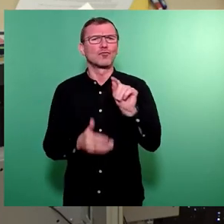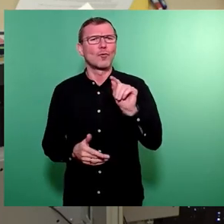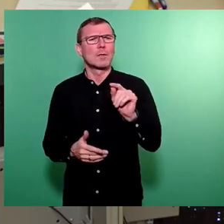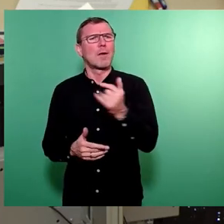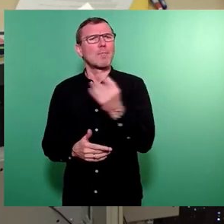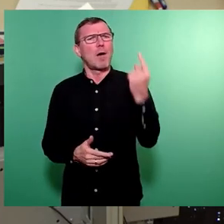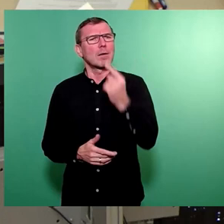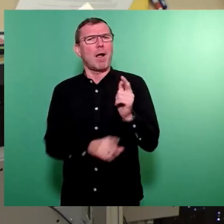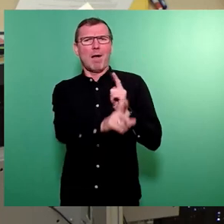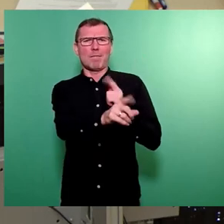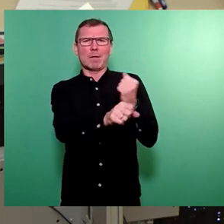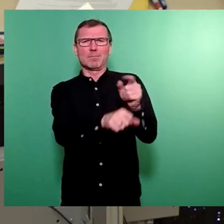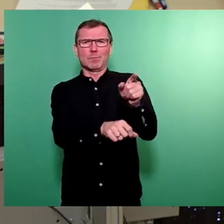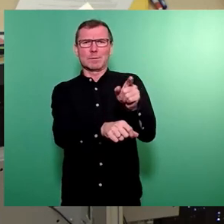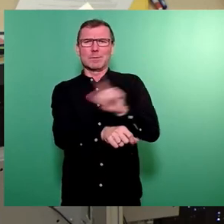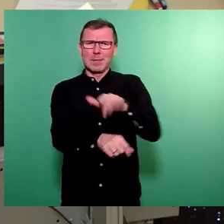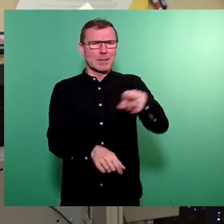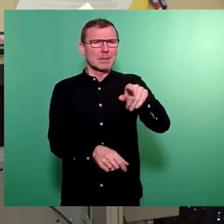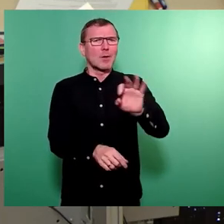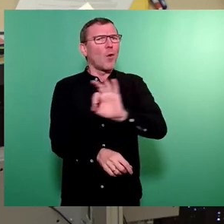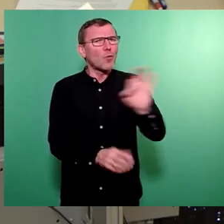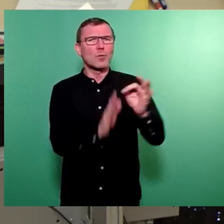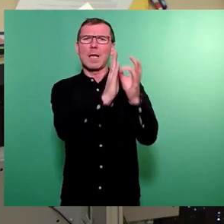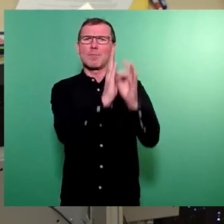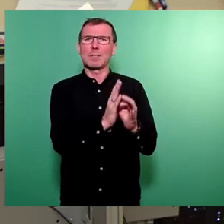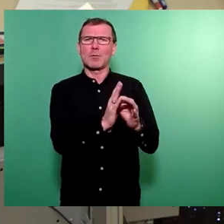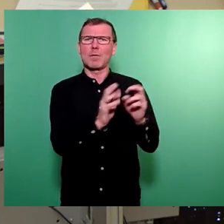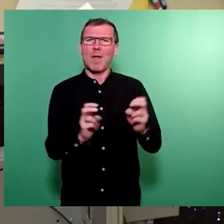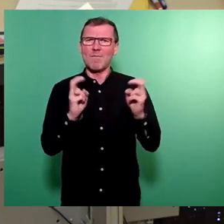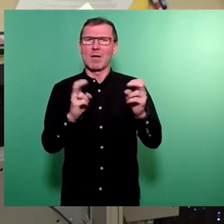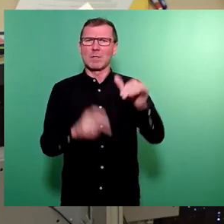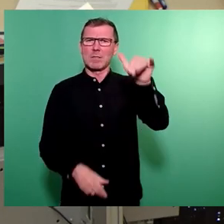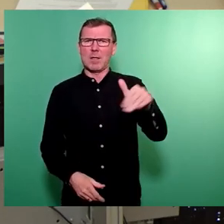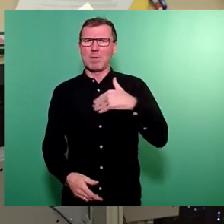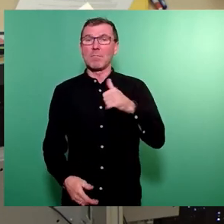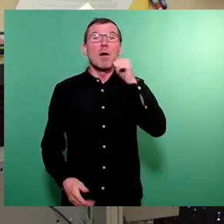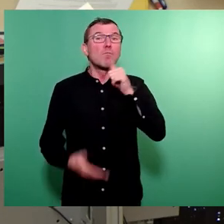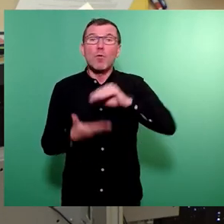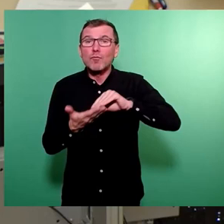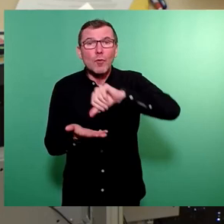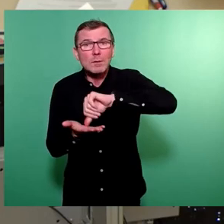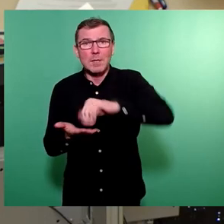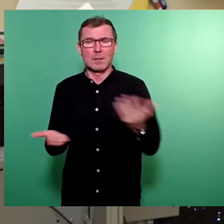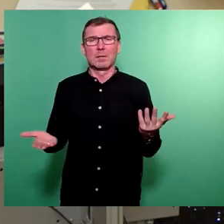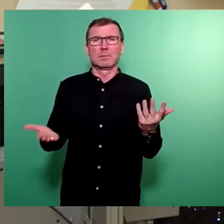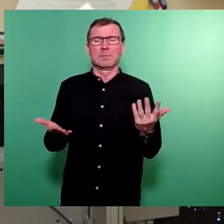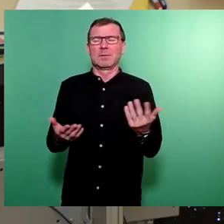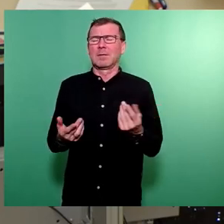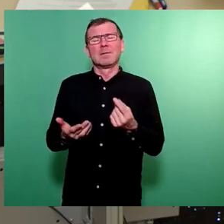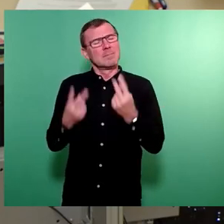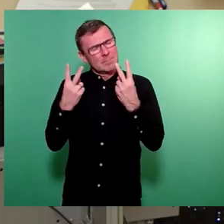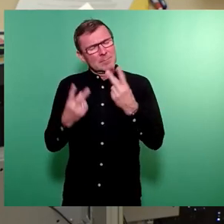Jahre warten müssen, damit Kinder dort eine gute Voraussetzung finden, oder auch Berufsschulzentren. Wir haben ausdrücklich hier die